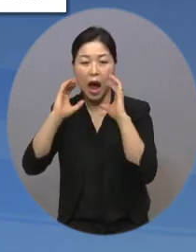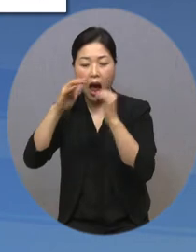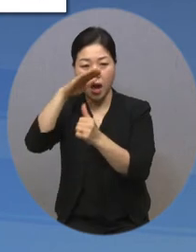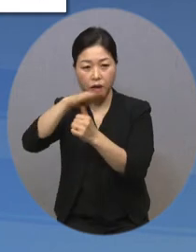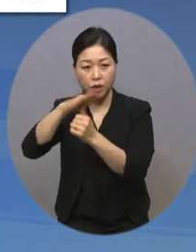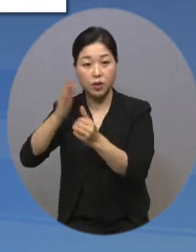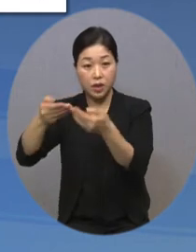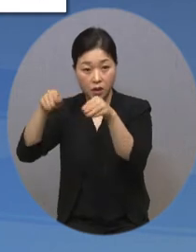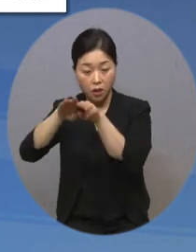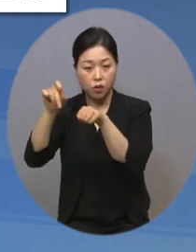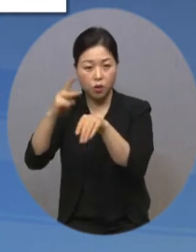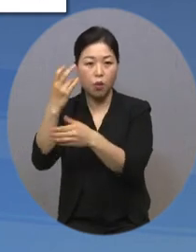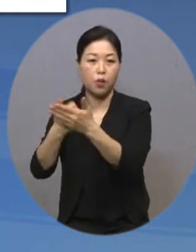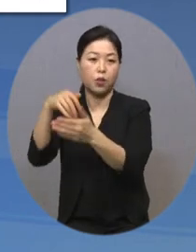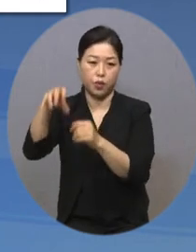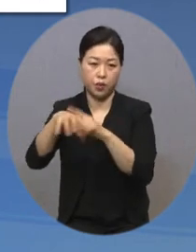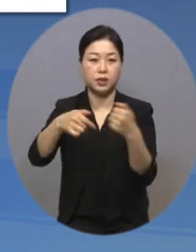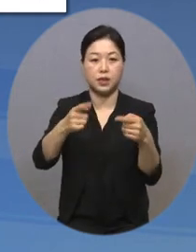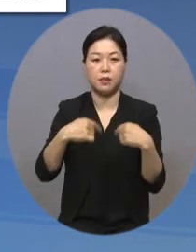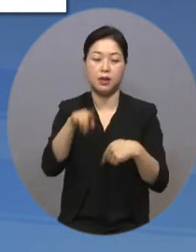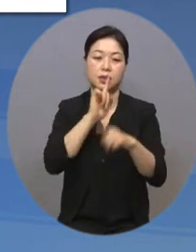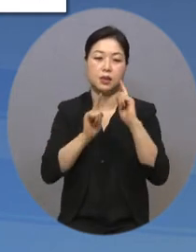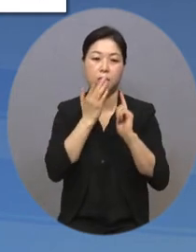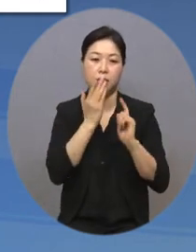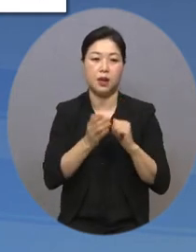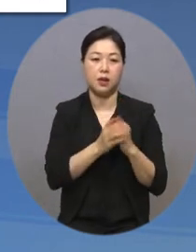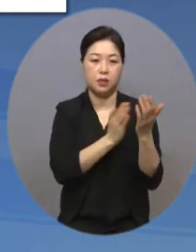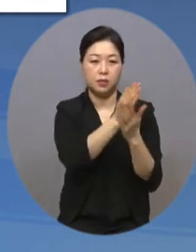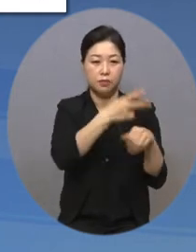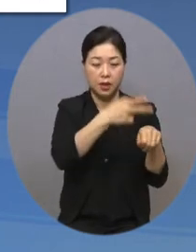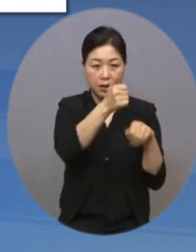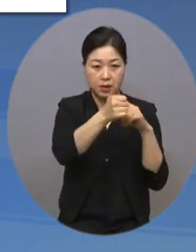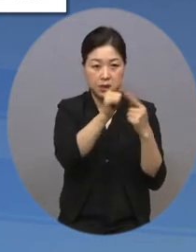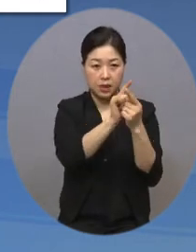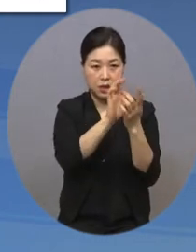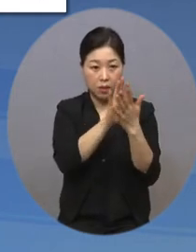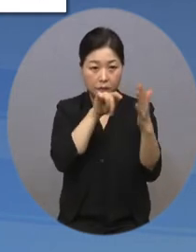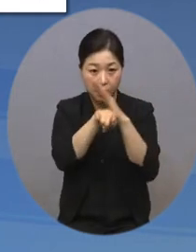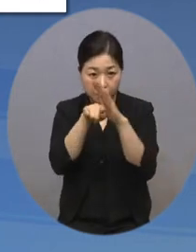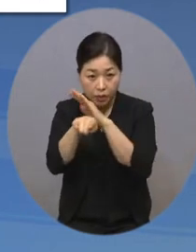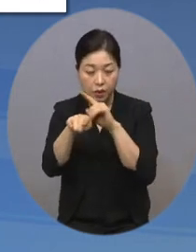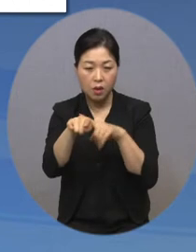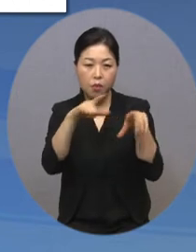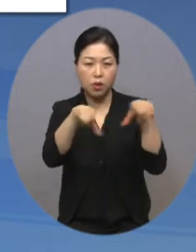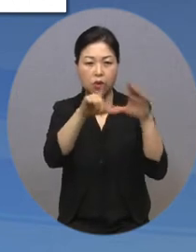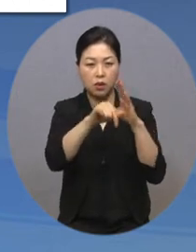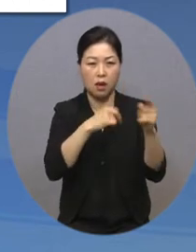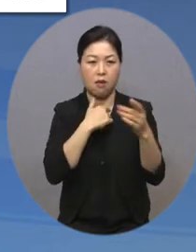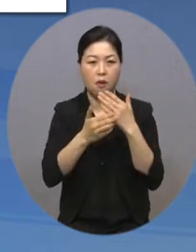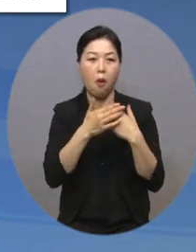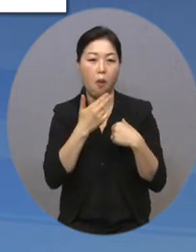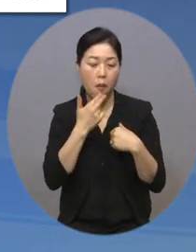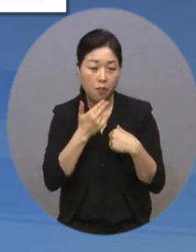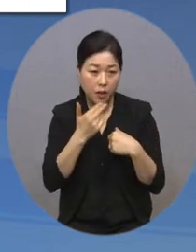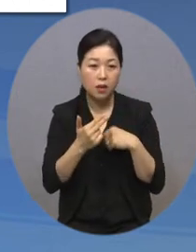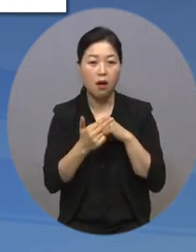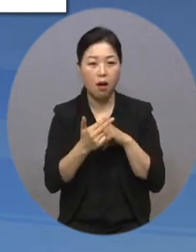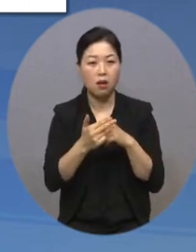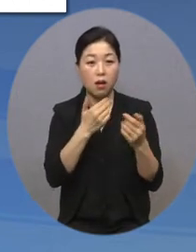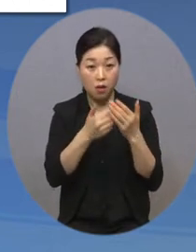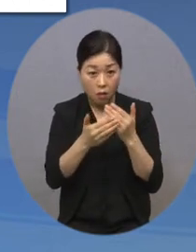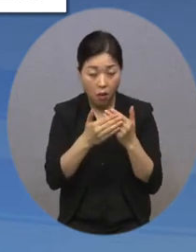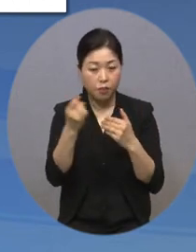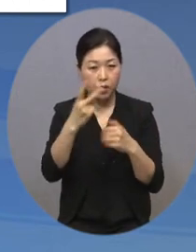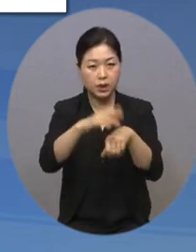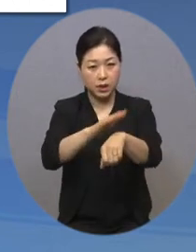등이 참여할 수 있습니다. 전문 강사가 직접 방문해 평상시 접하기 어려운 체험 실습형 발명교육을